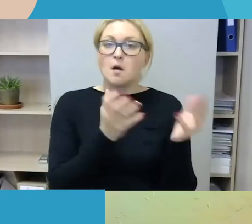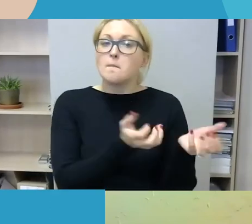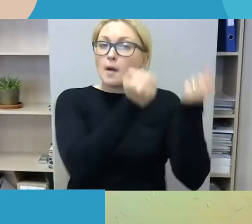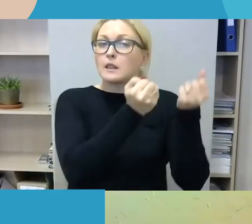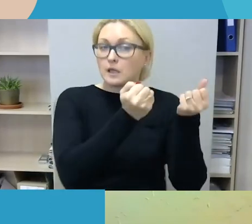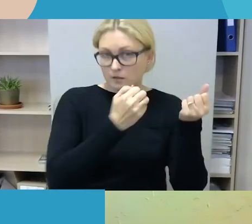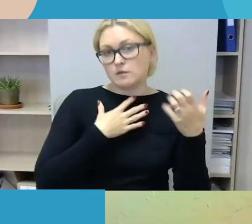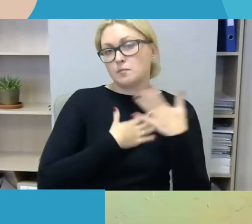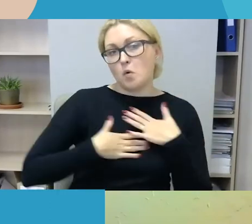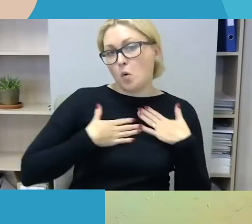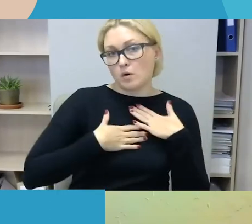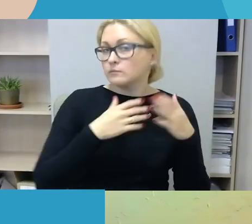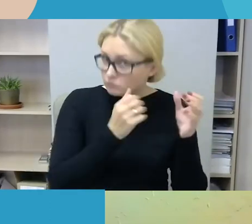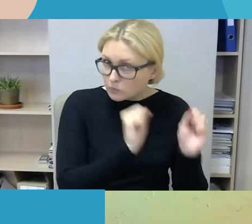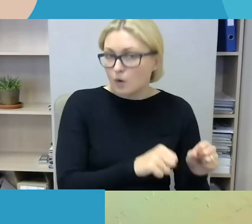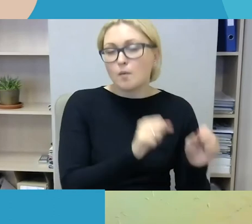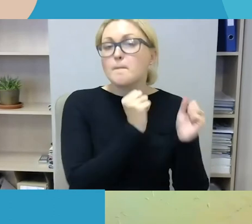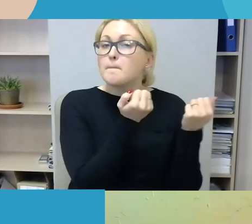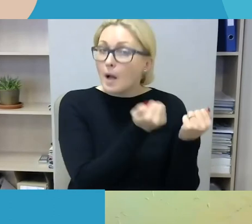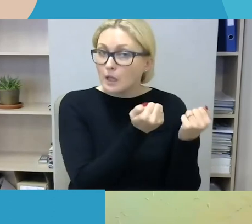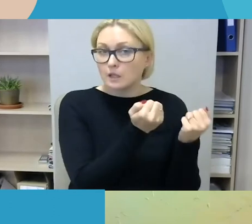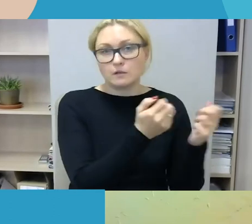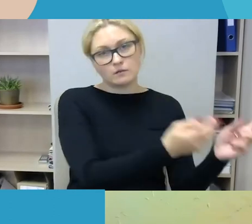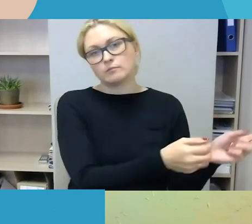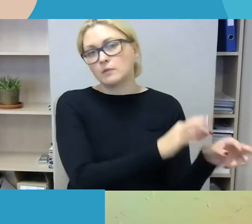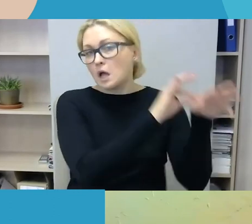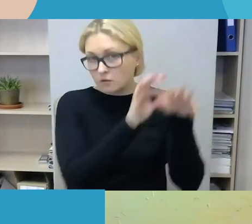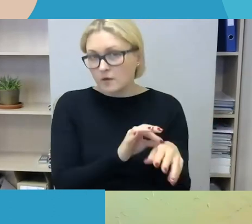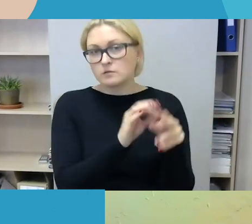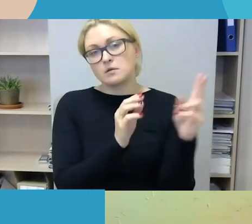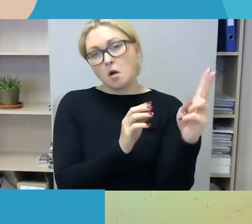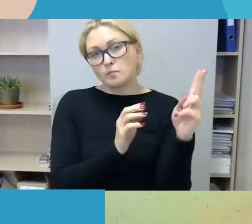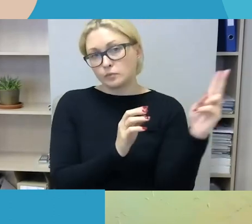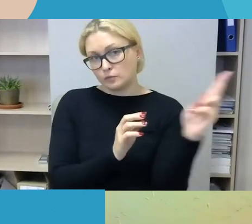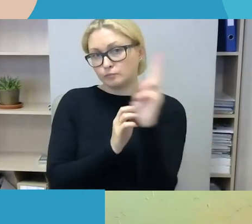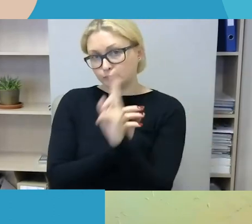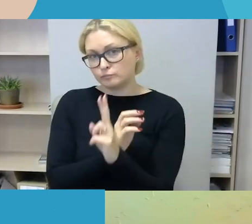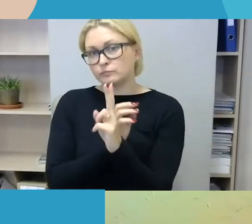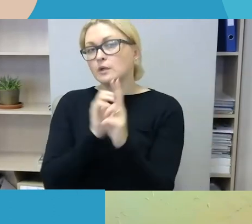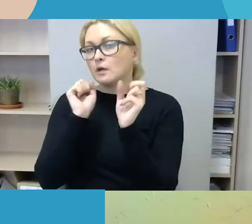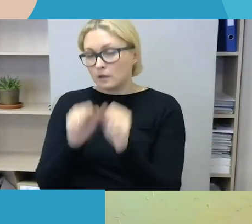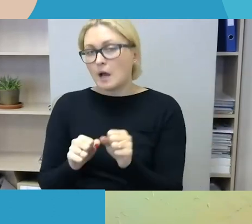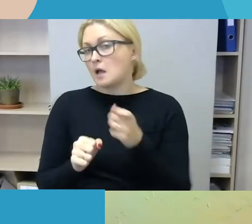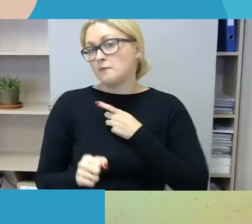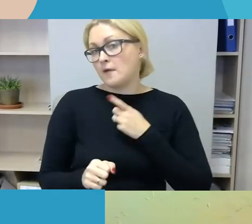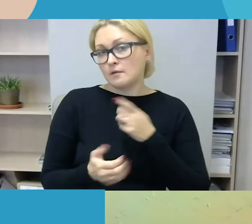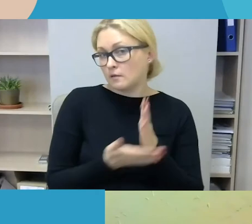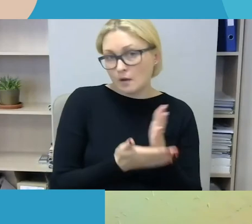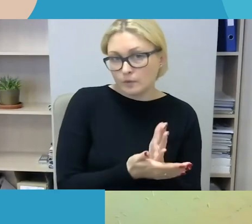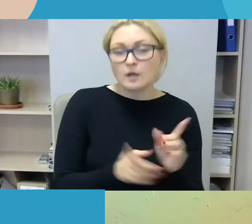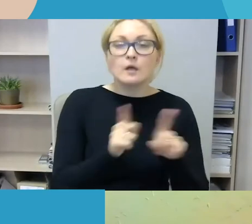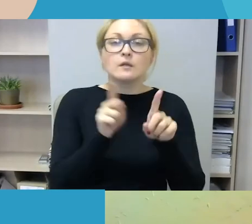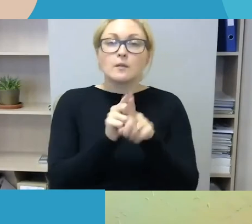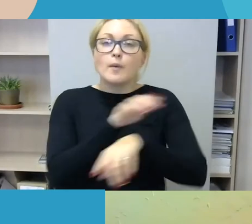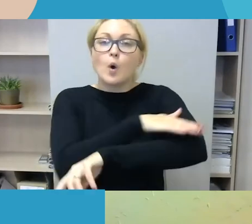tiek suteikti palaikymą. Bet to kiekvienas, jeigu kalbam apie užsienio kalbą kalbančius asmenys, turi